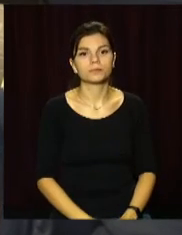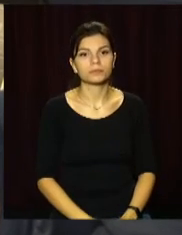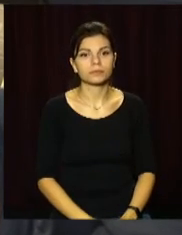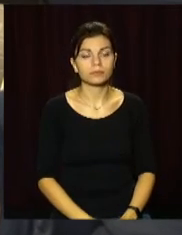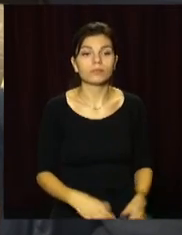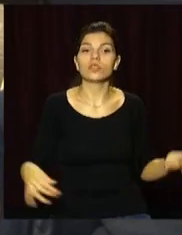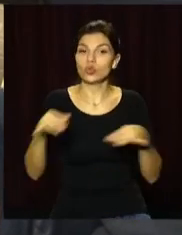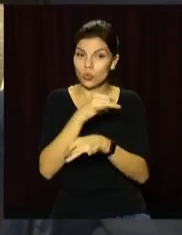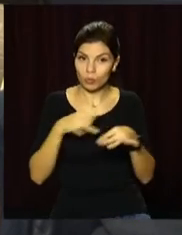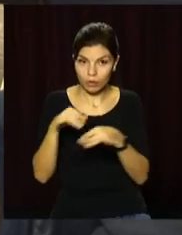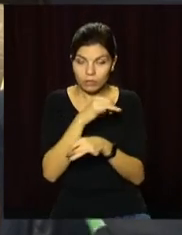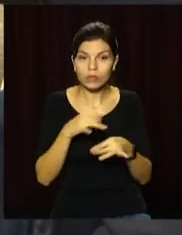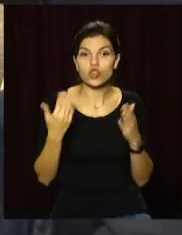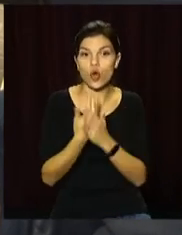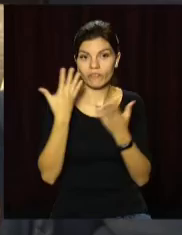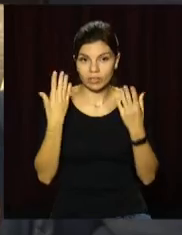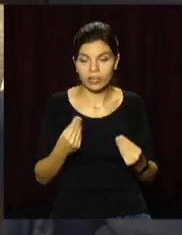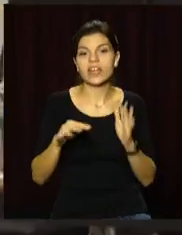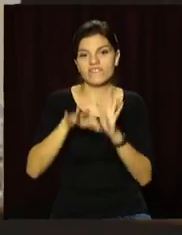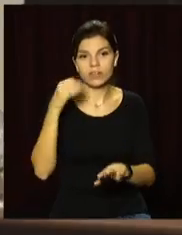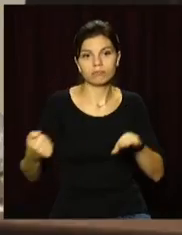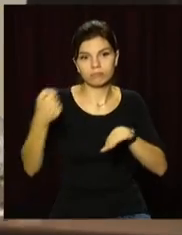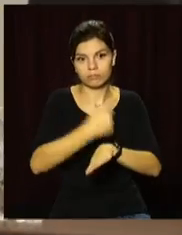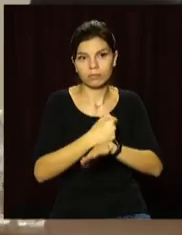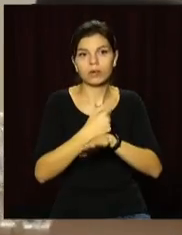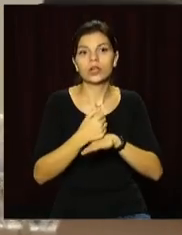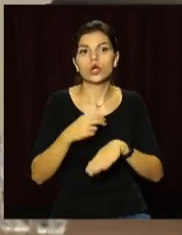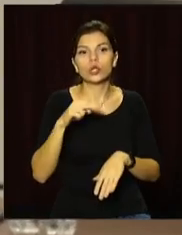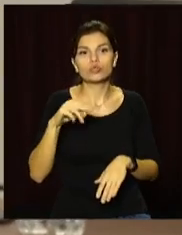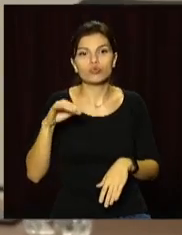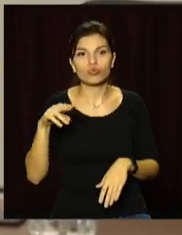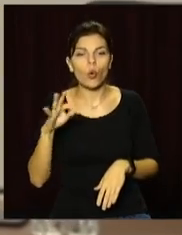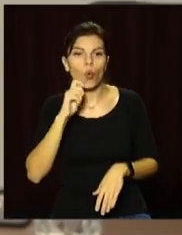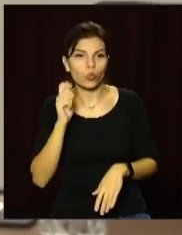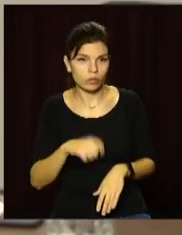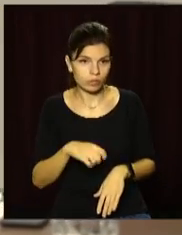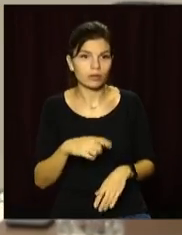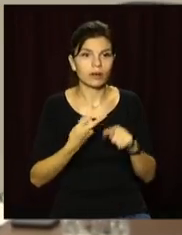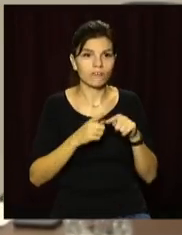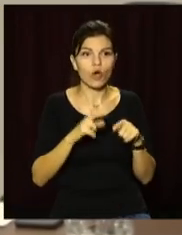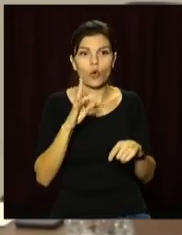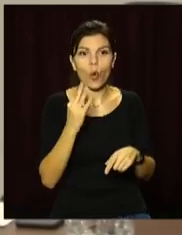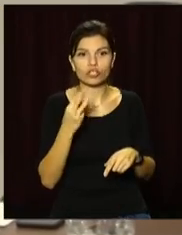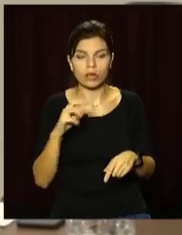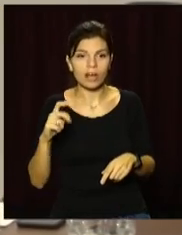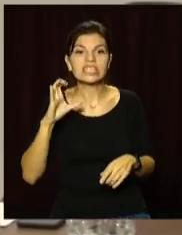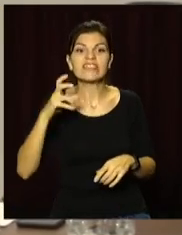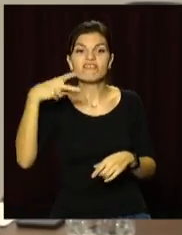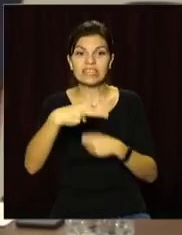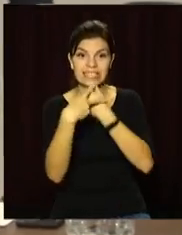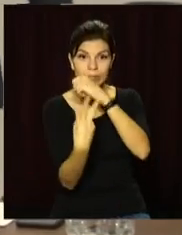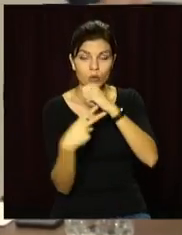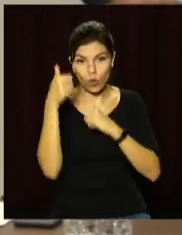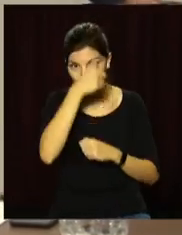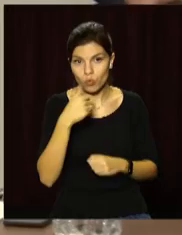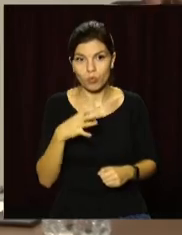Обговорили повістку дня та обрали нового керівника Федерації дзюдо України. Ним став Михайло Кошляк, який з 2017 року